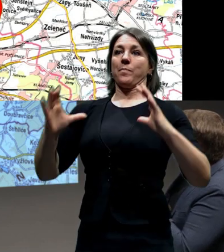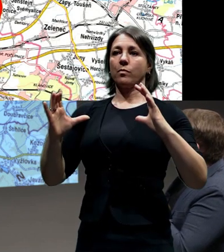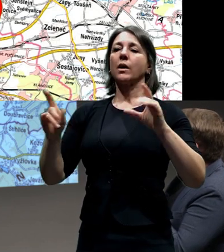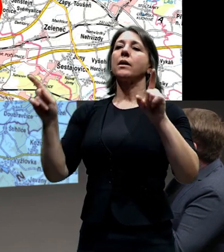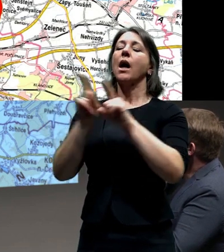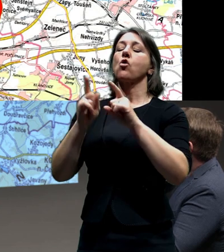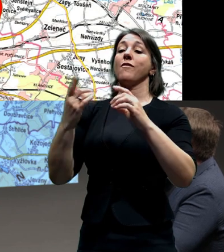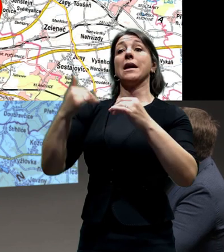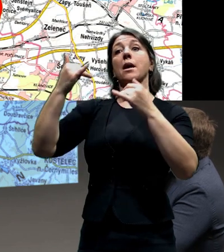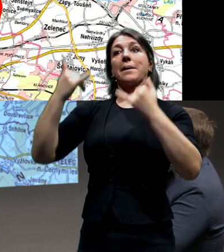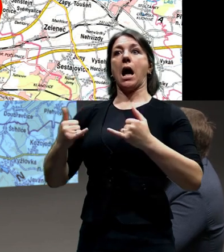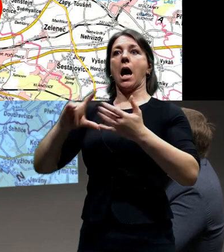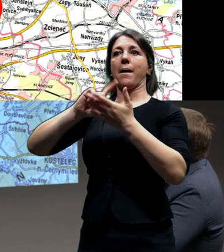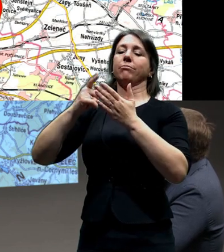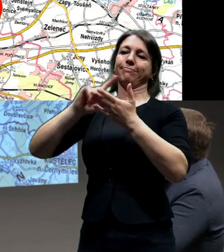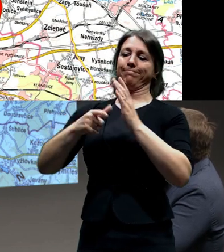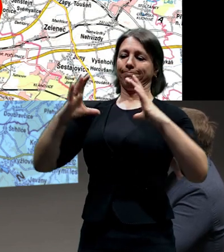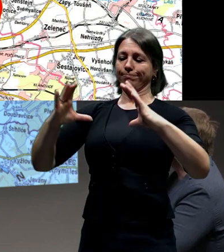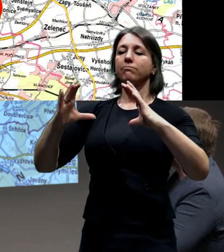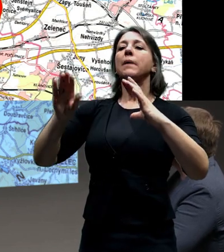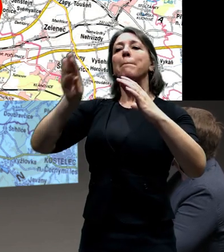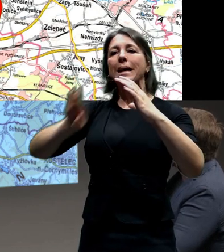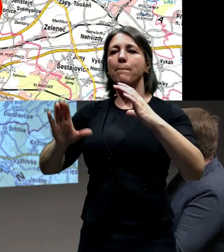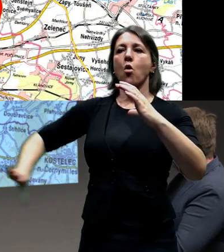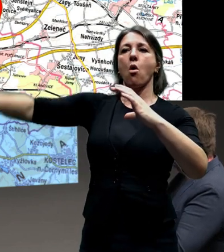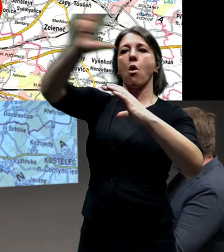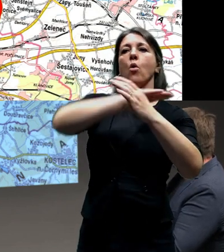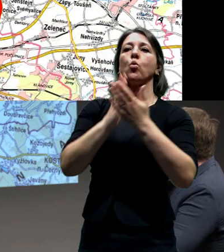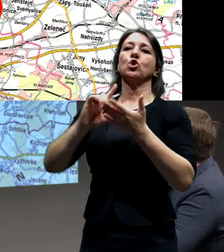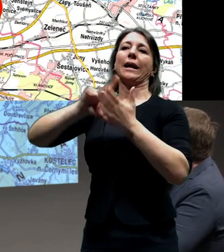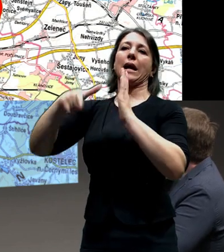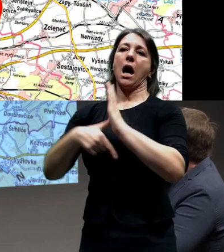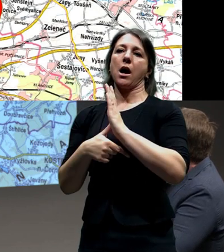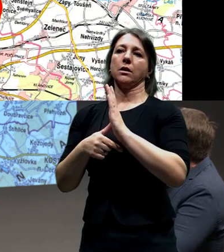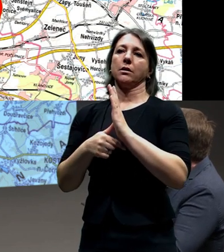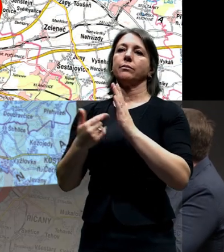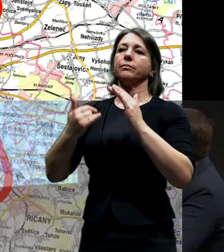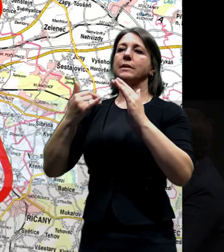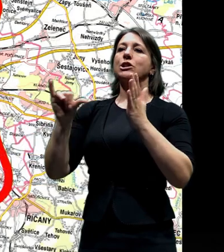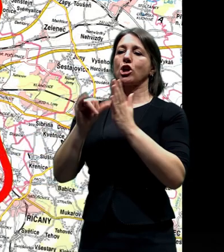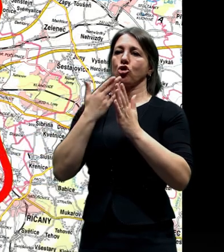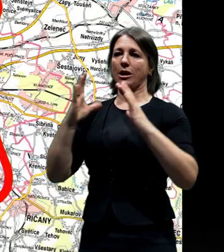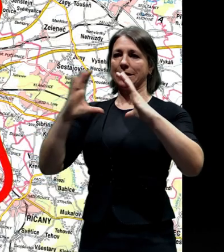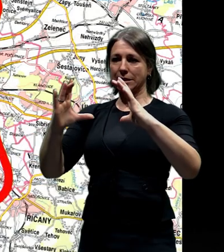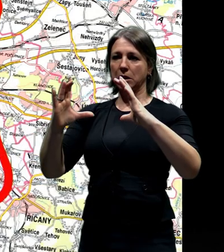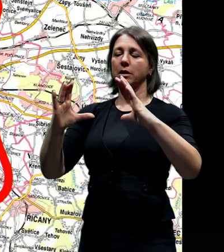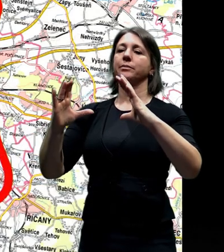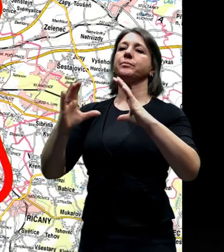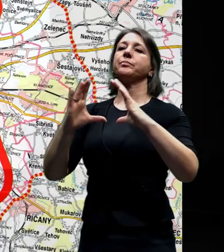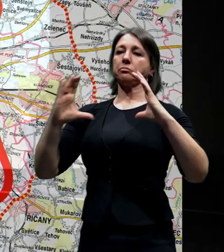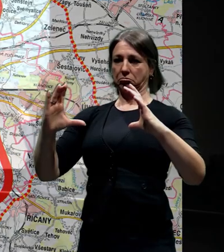regionu ty jednotlivé části města a zároveň propuje ty jednotlivé dálnice, které do Prahy jsou za ústěny.